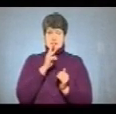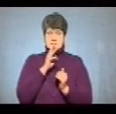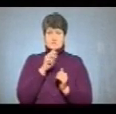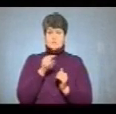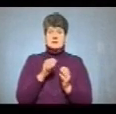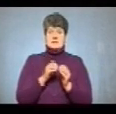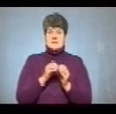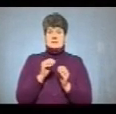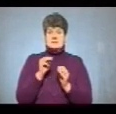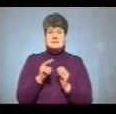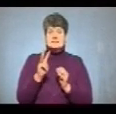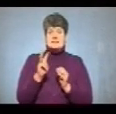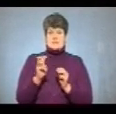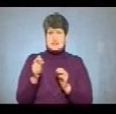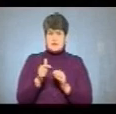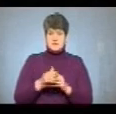10 тисяч 300 гривень.